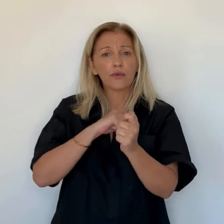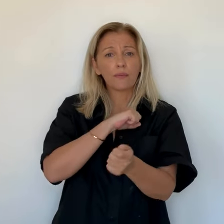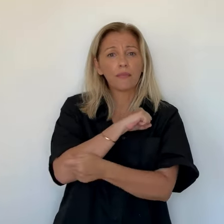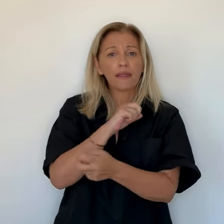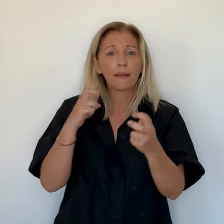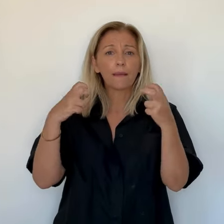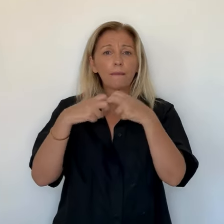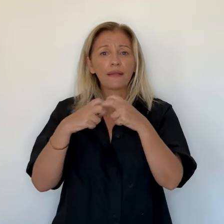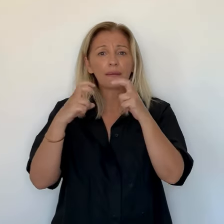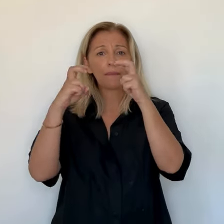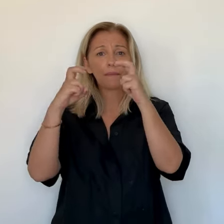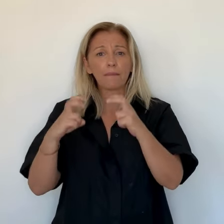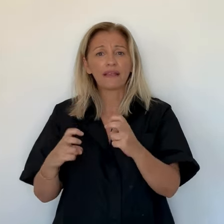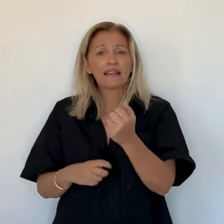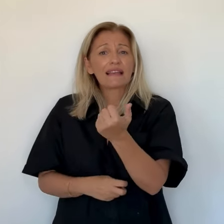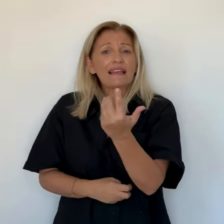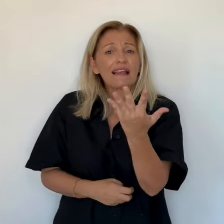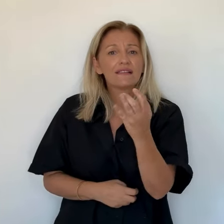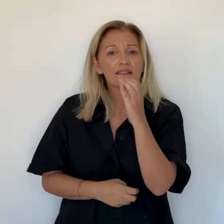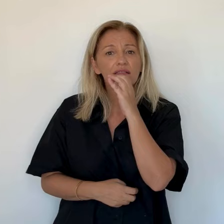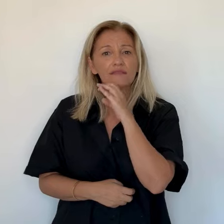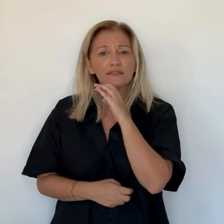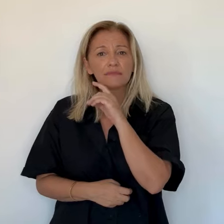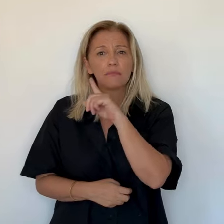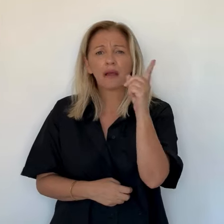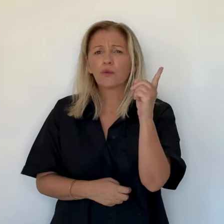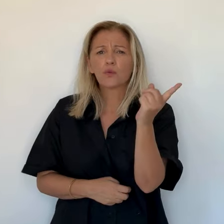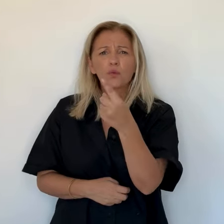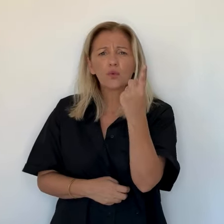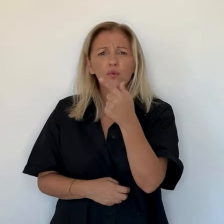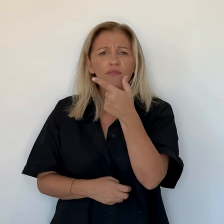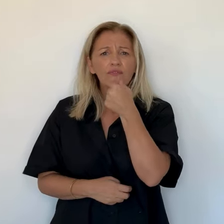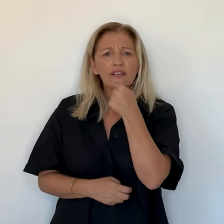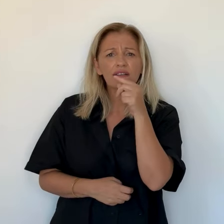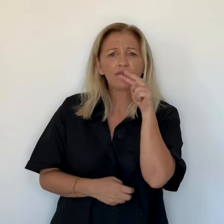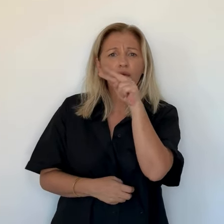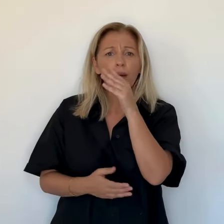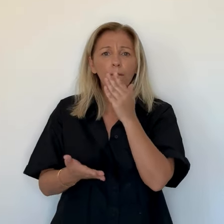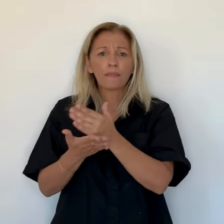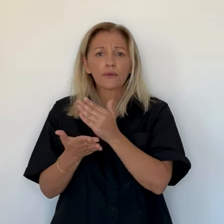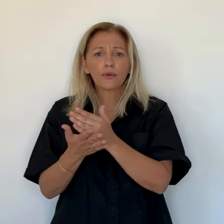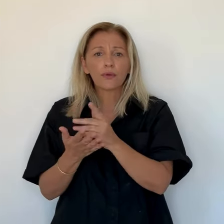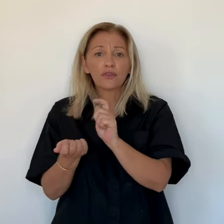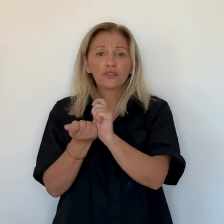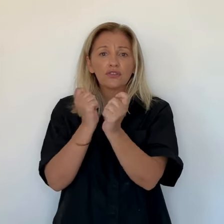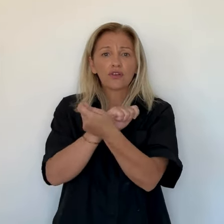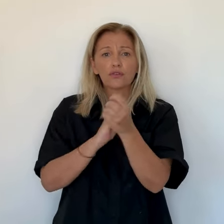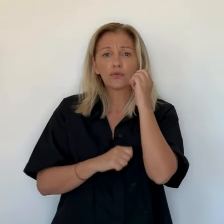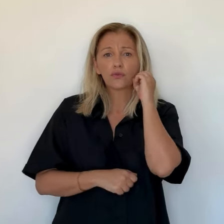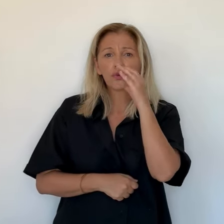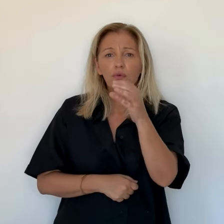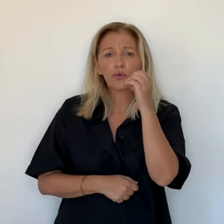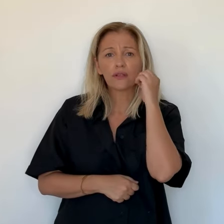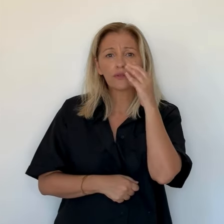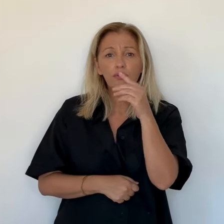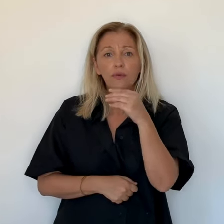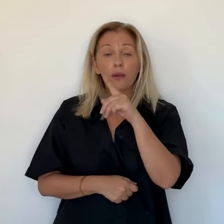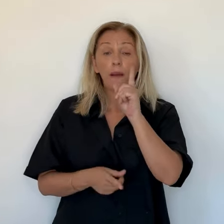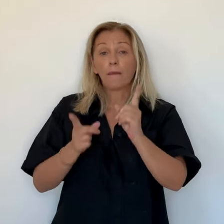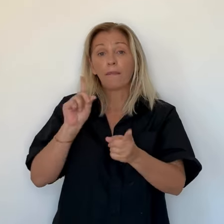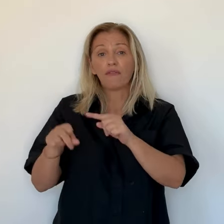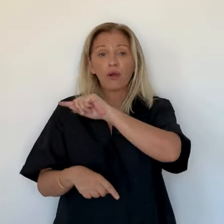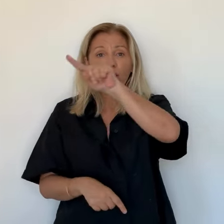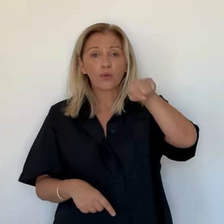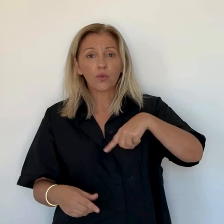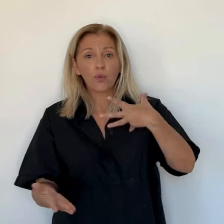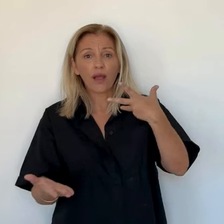diminution n'est pas significative. Les 2 derniers mois, il une tendance à la baisse, sur quelques centimes par semaine. Ce n